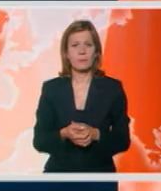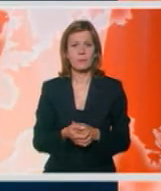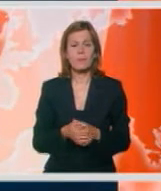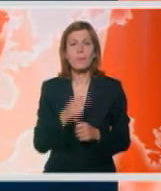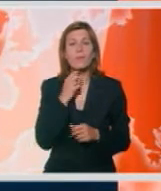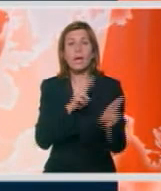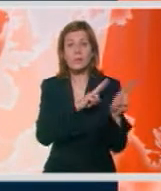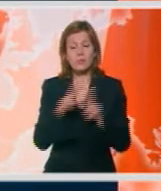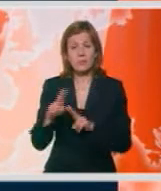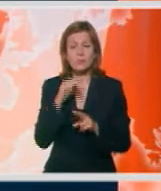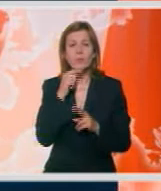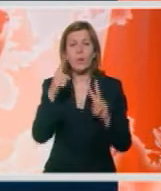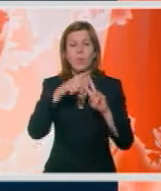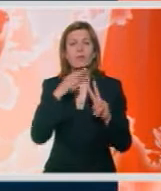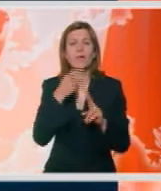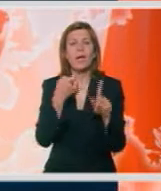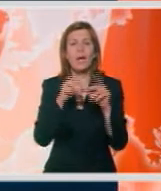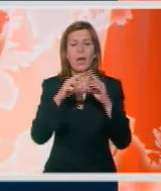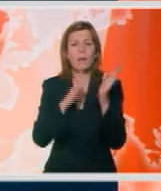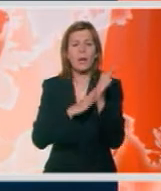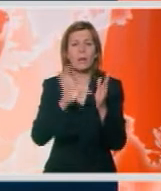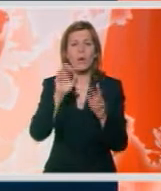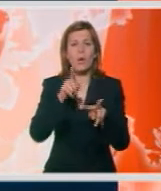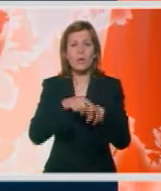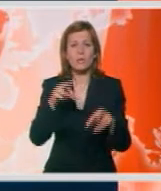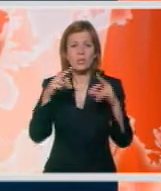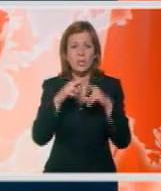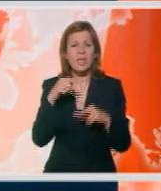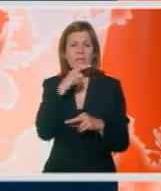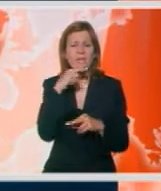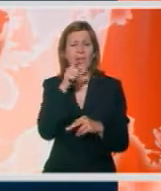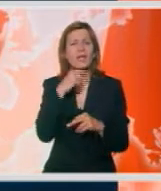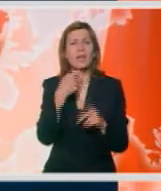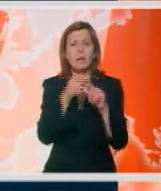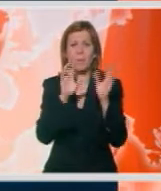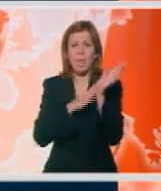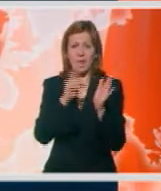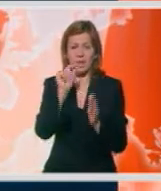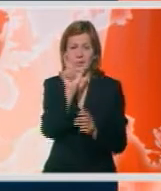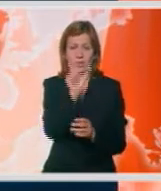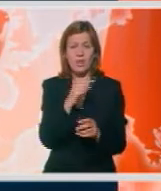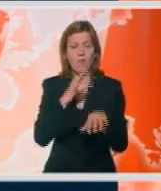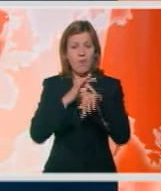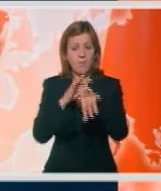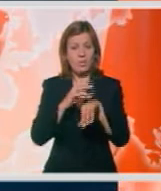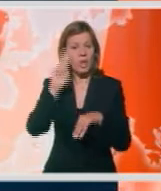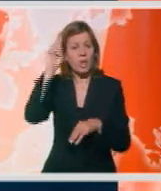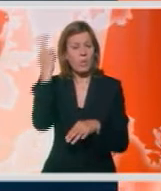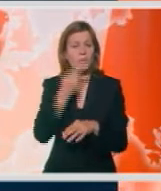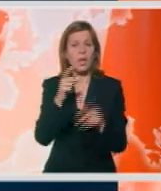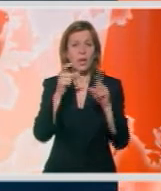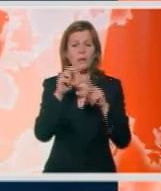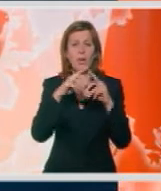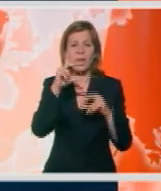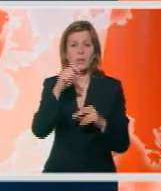Sud u Pnom Penu u Kambođiji osudio je bivšeg vođu crvenih kmera, Kaing Gvek Eava, poznatija kao dač,